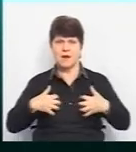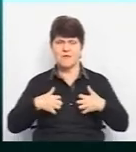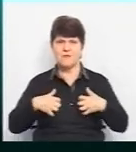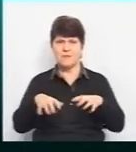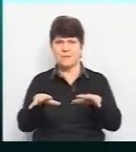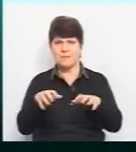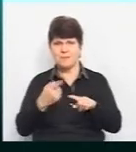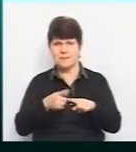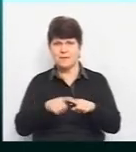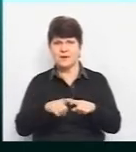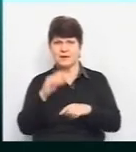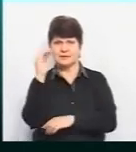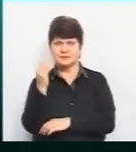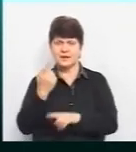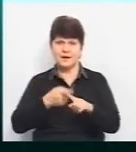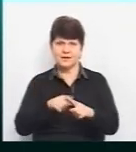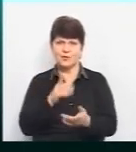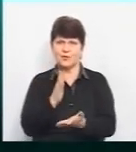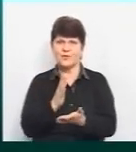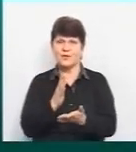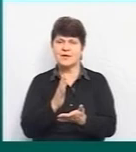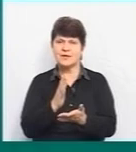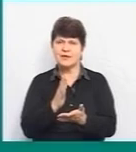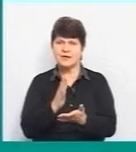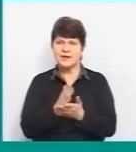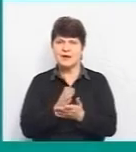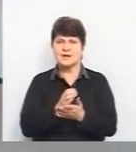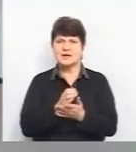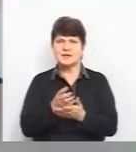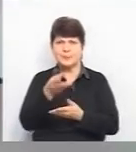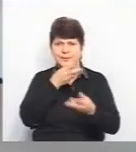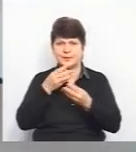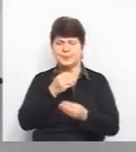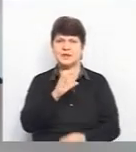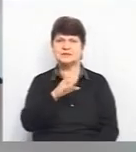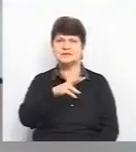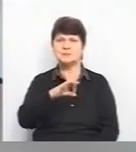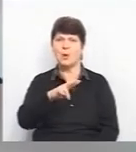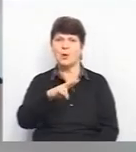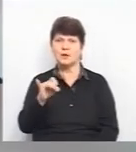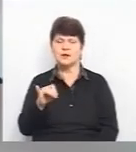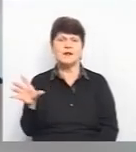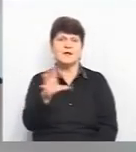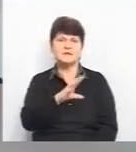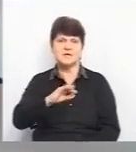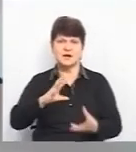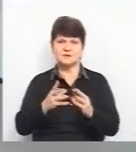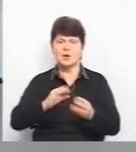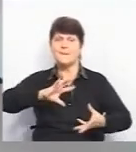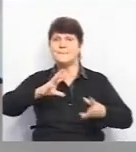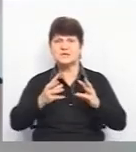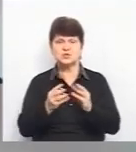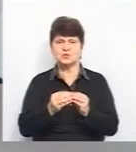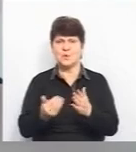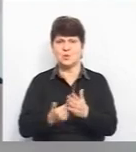мавпиням, то є синтетичні смоли. Це вся інформація. Підсумковий випуск новин